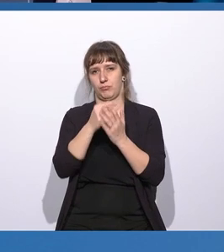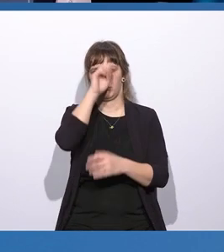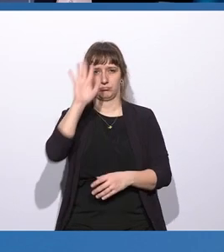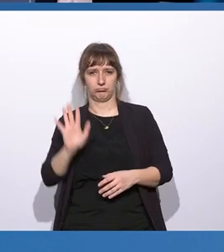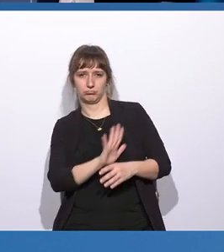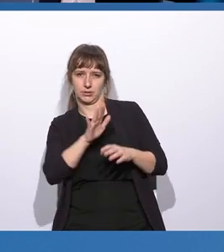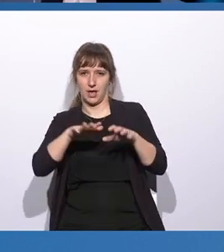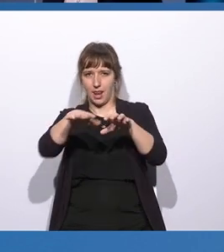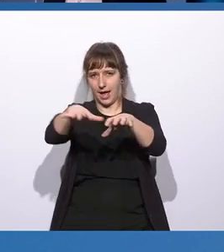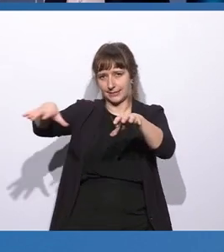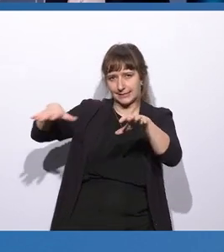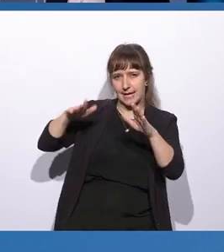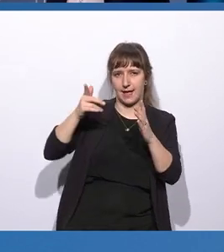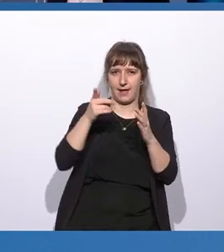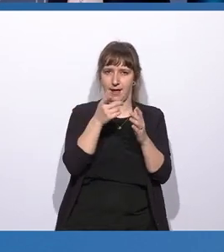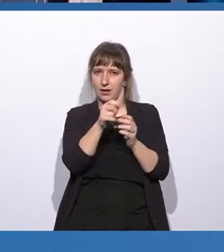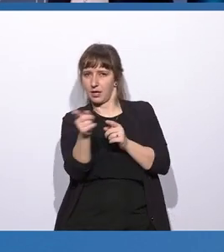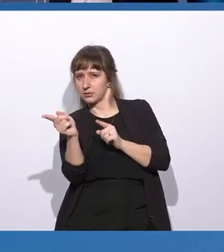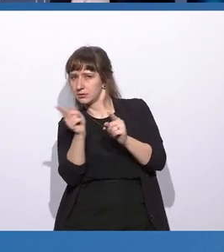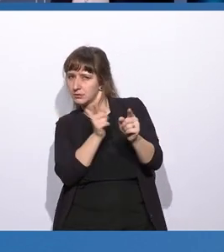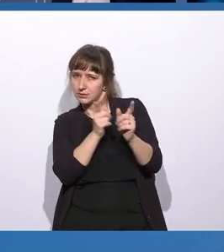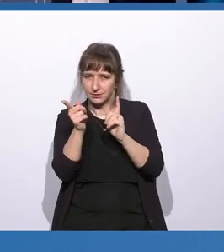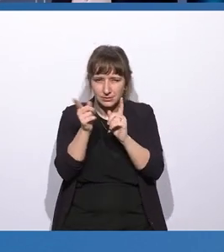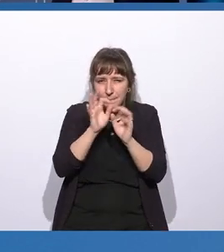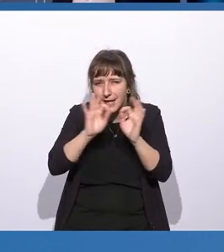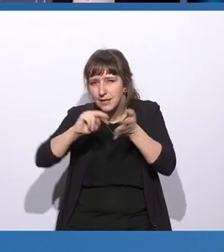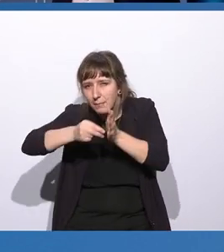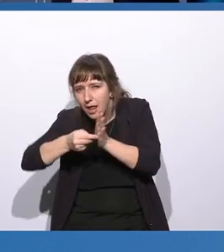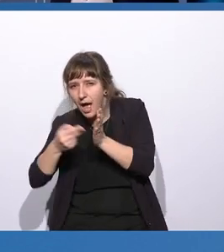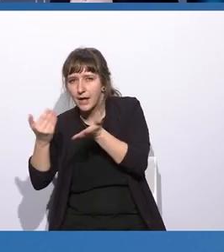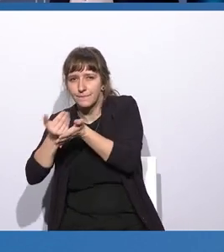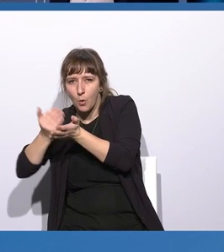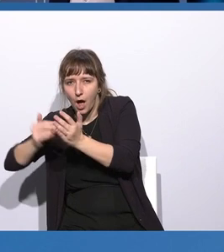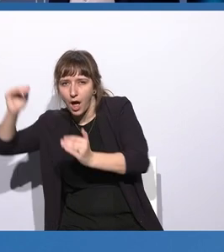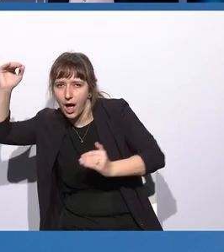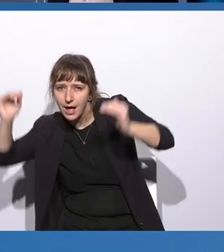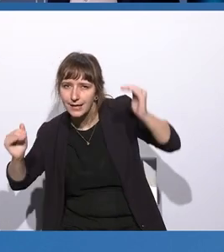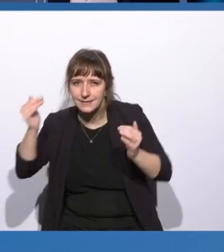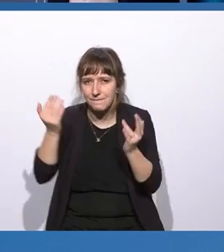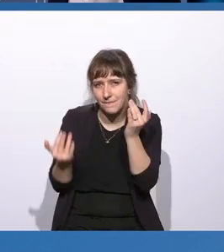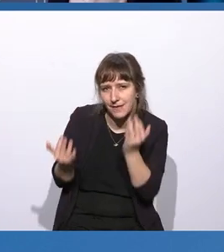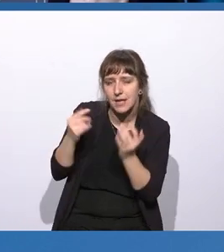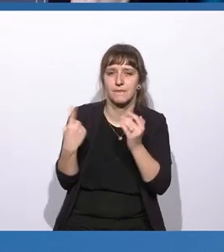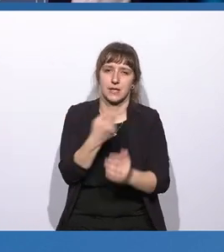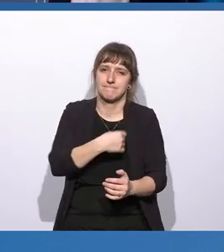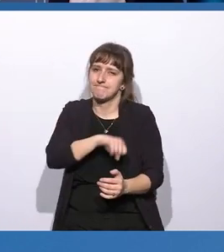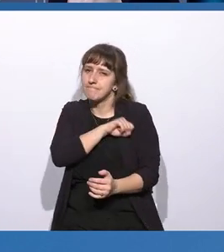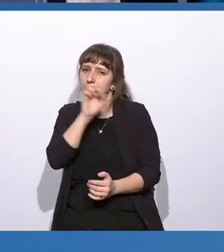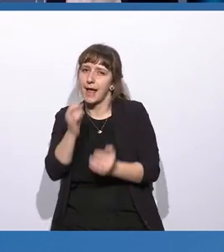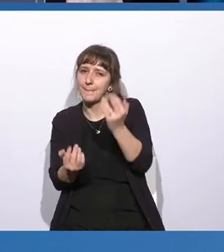tätigen und können dann intelligent Warenbevorratung dort machen. Was zur Folge hat, dass wir berechnen können, in